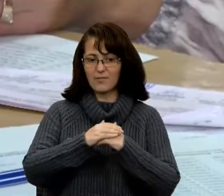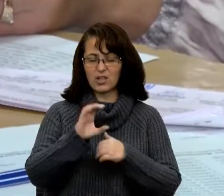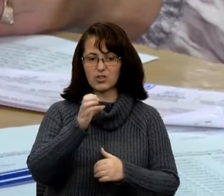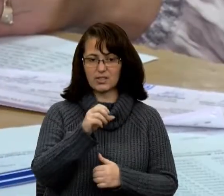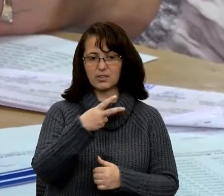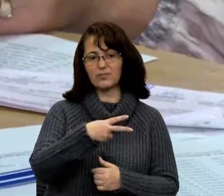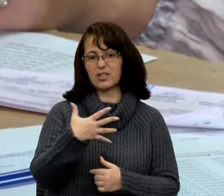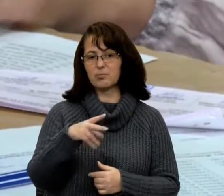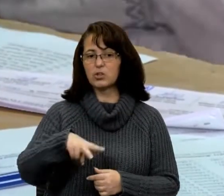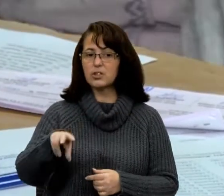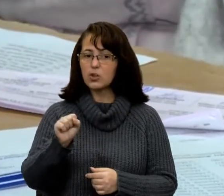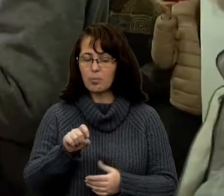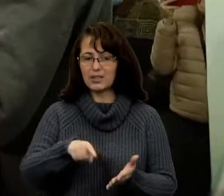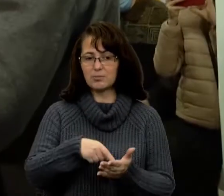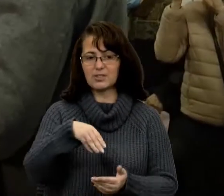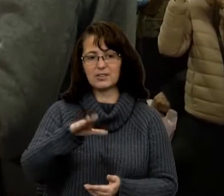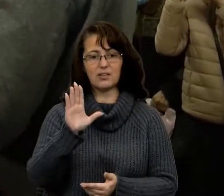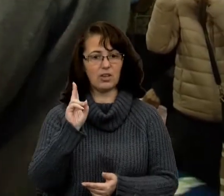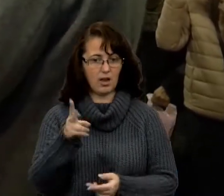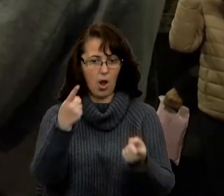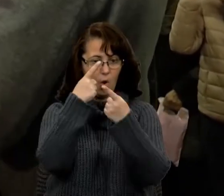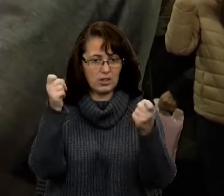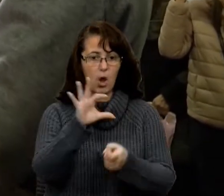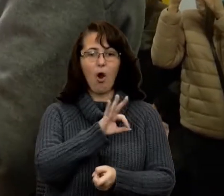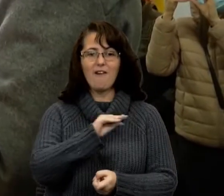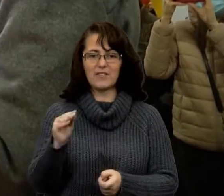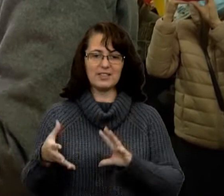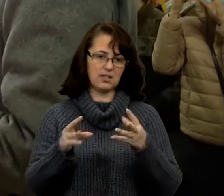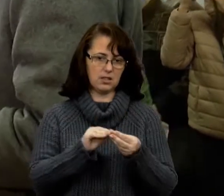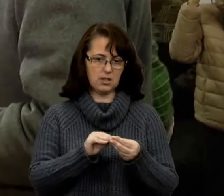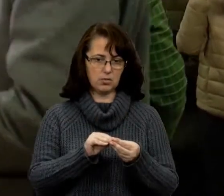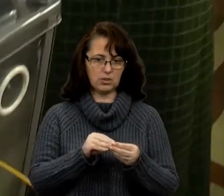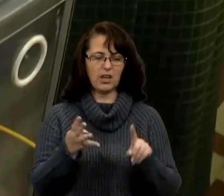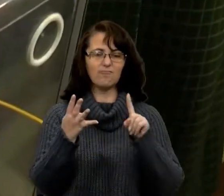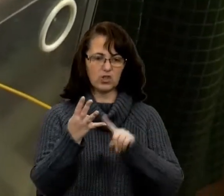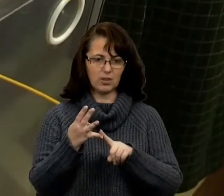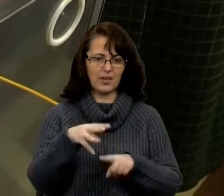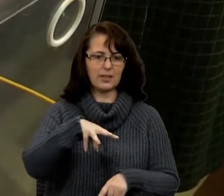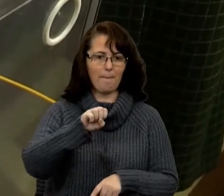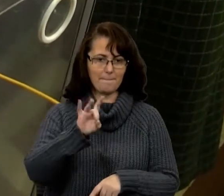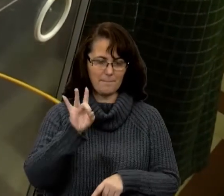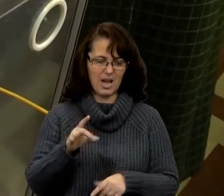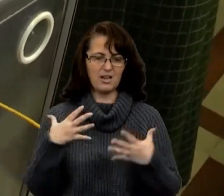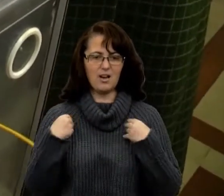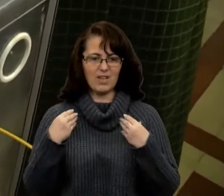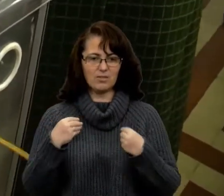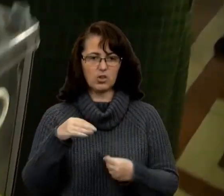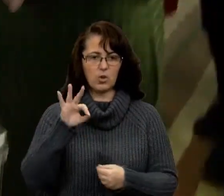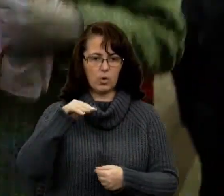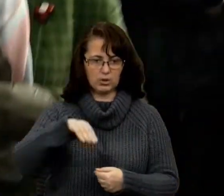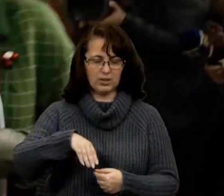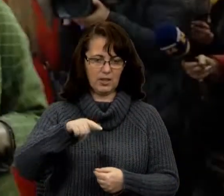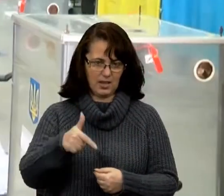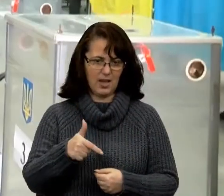25 листопада міська ТВК оголосила офіційні результати. Четверте – мером уже Львівської ОТГ став